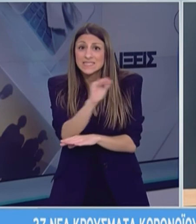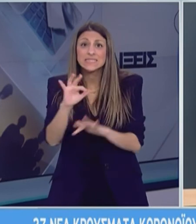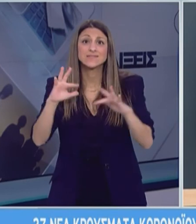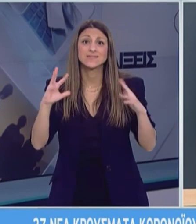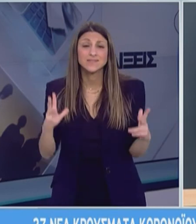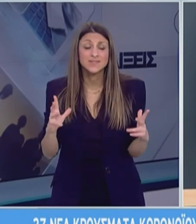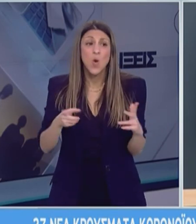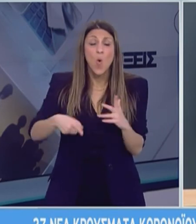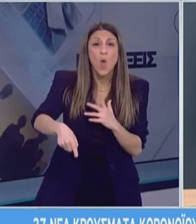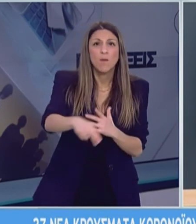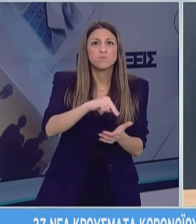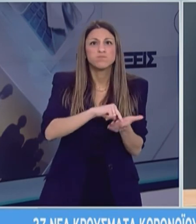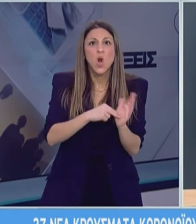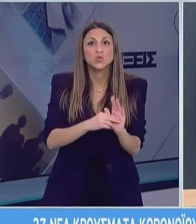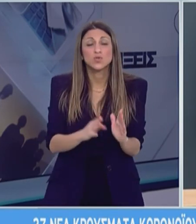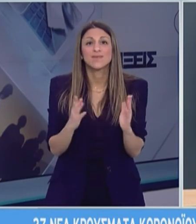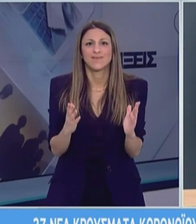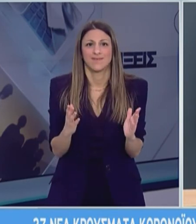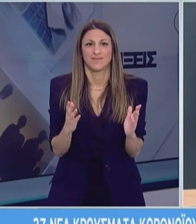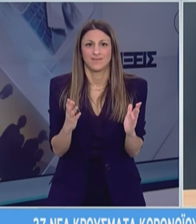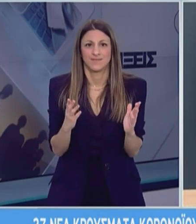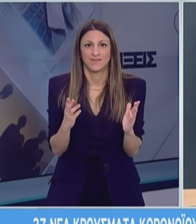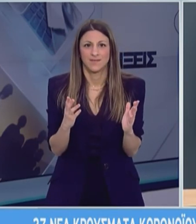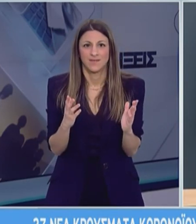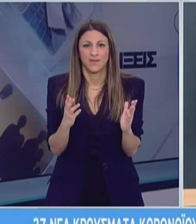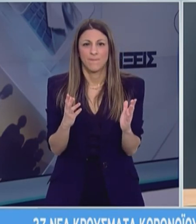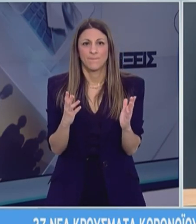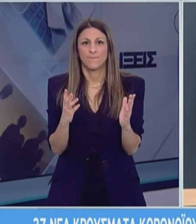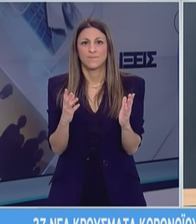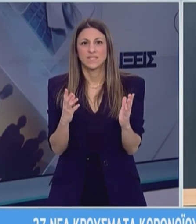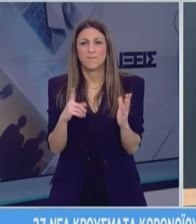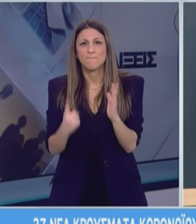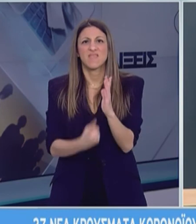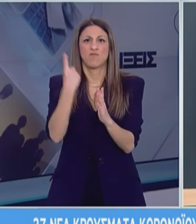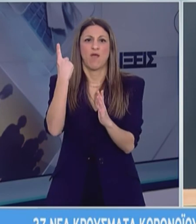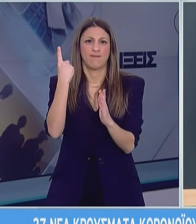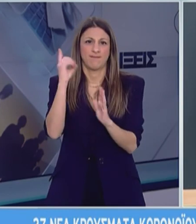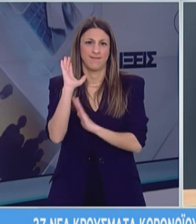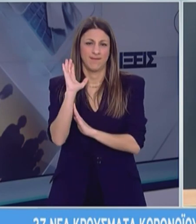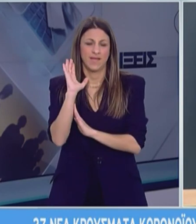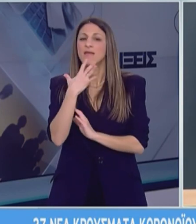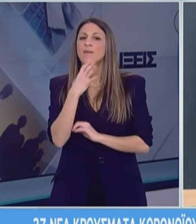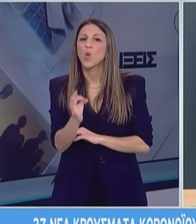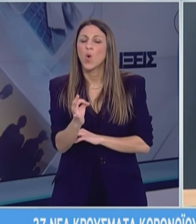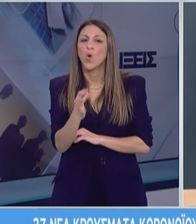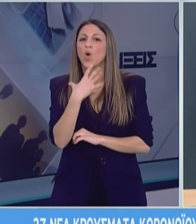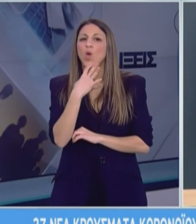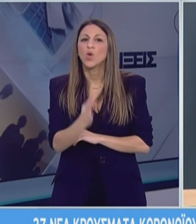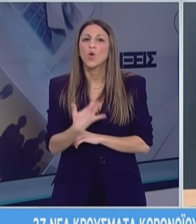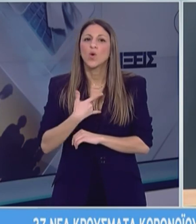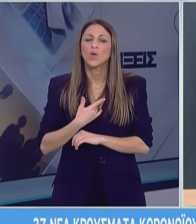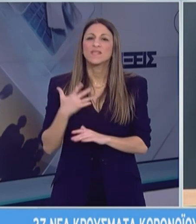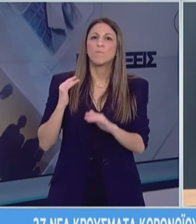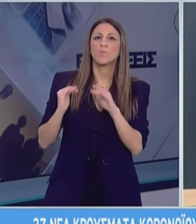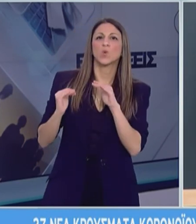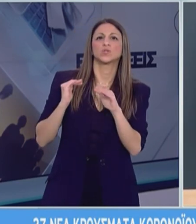είναι ότι όλα αυτά να ξετάσουν την περίπτωση να τα κάνουν όλα μαζί και μία φορά. Και αυτό δεν γίνει για κάποιον άλλο λόγο αλλά έτσι νομίζω ότι